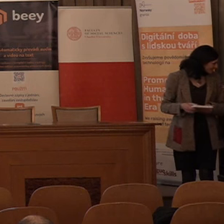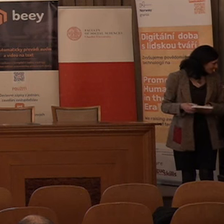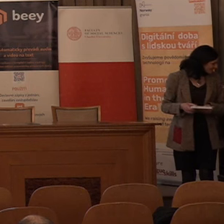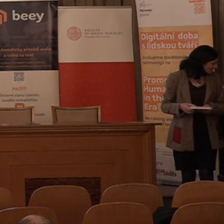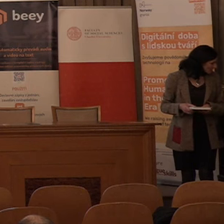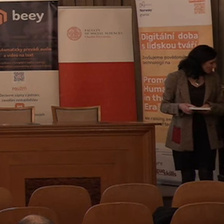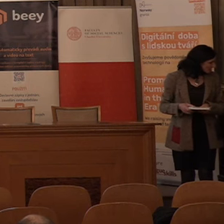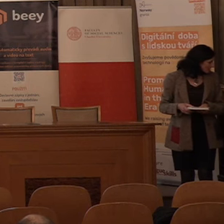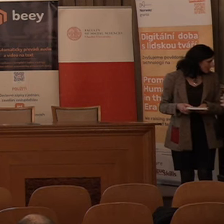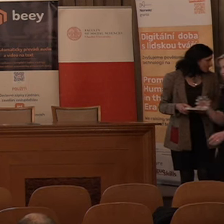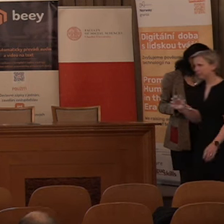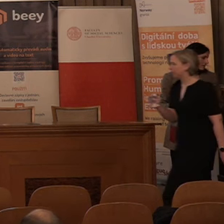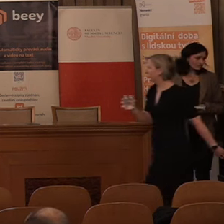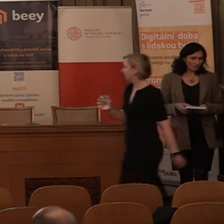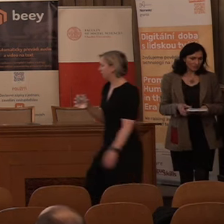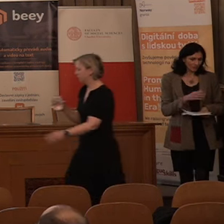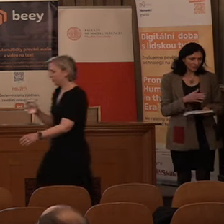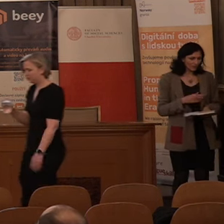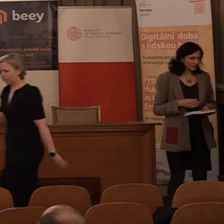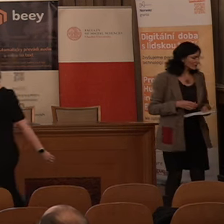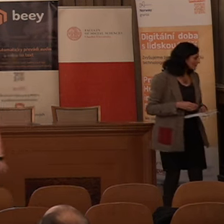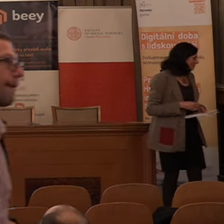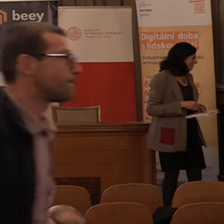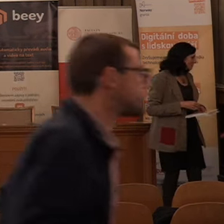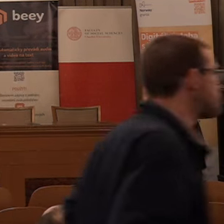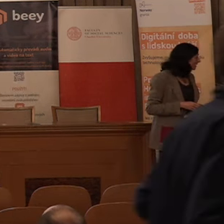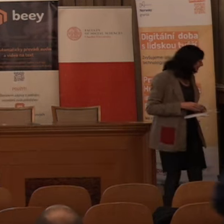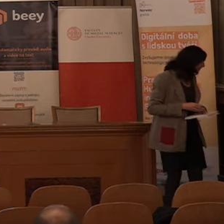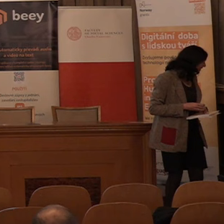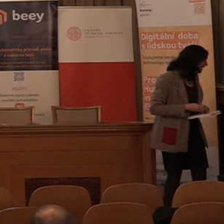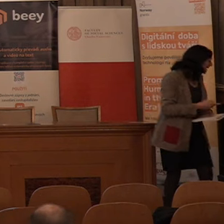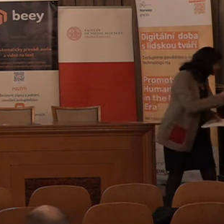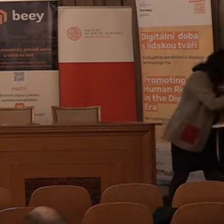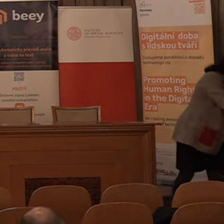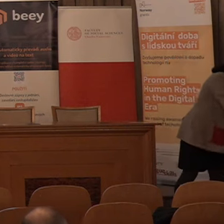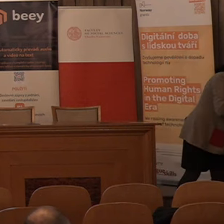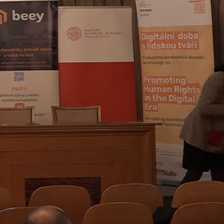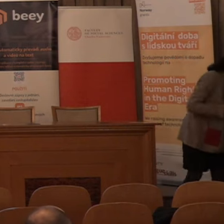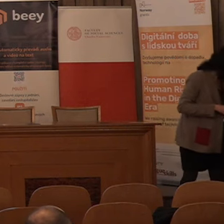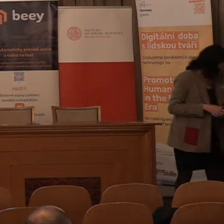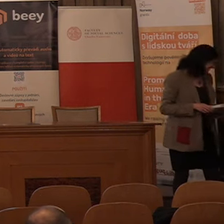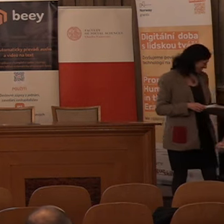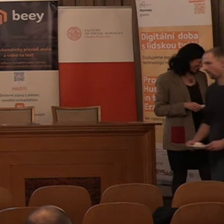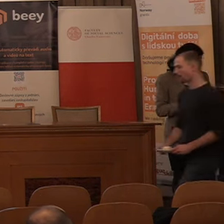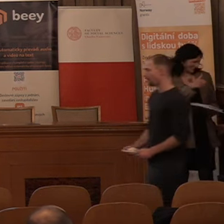Já teda ještě jednou tady vítám Marii Heřmanovou, Adama Ružičku